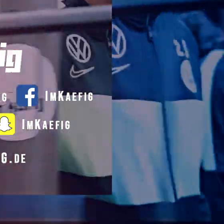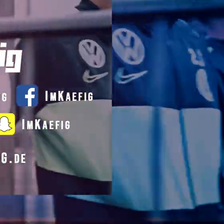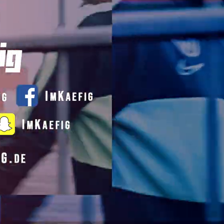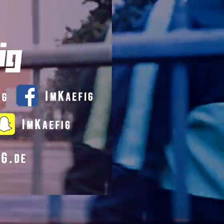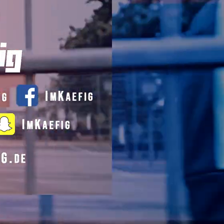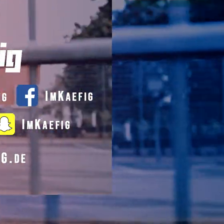Gott,